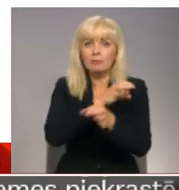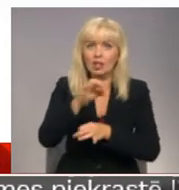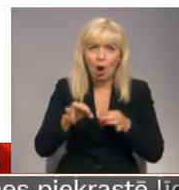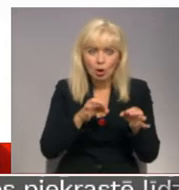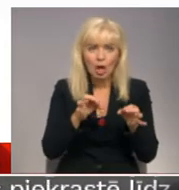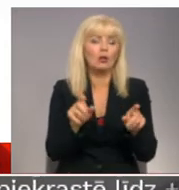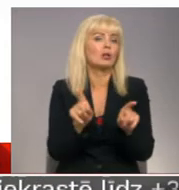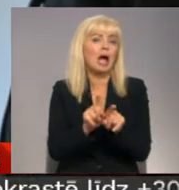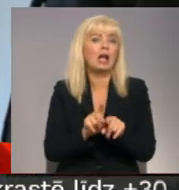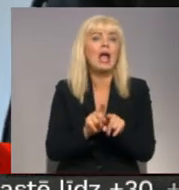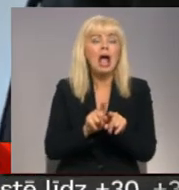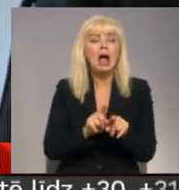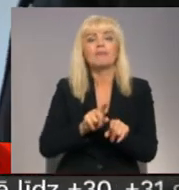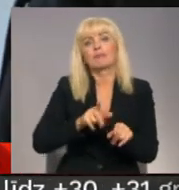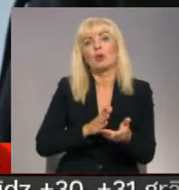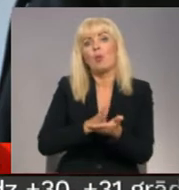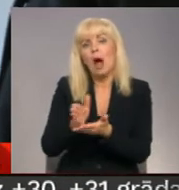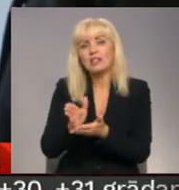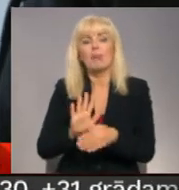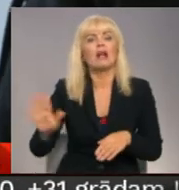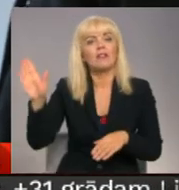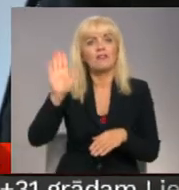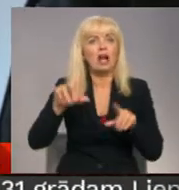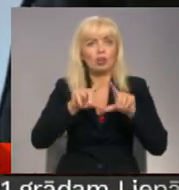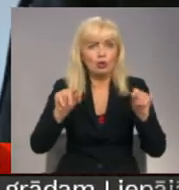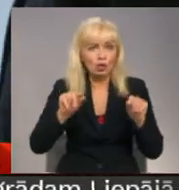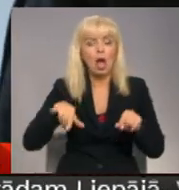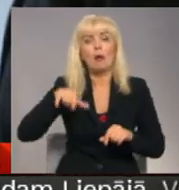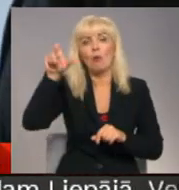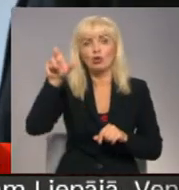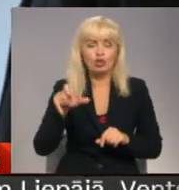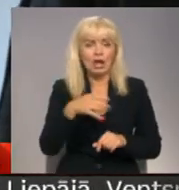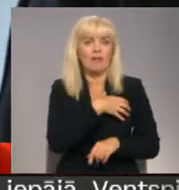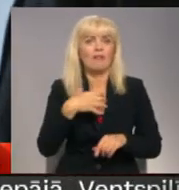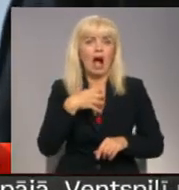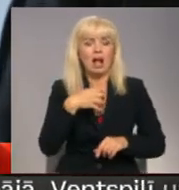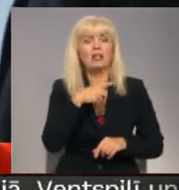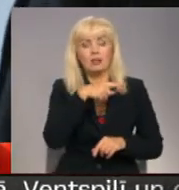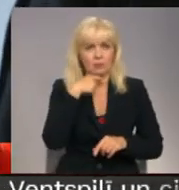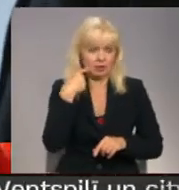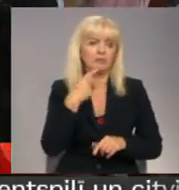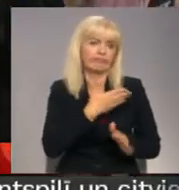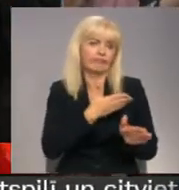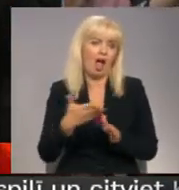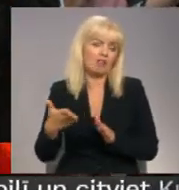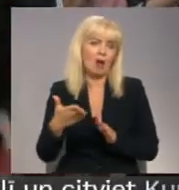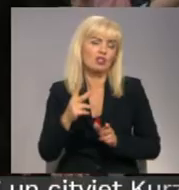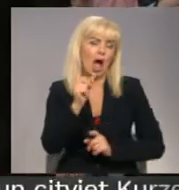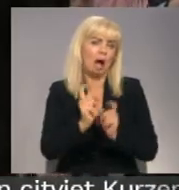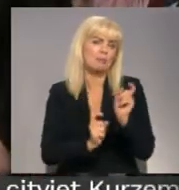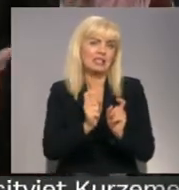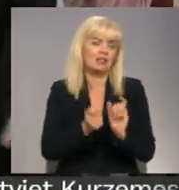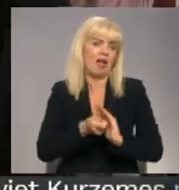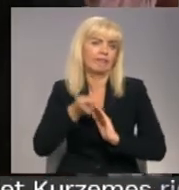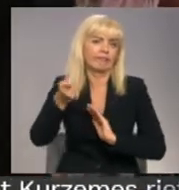valsts institūcijām. Jāpiebilst, ka Indrīzis Mūžnieks sola šīs dienas valdības lēmumu apsrīdēt tiesā. Zandu Zobaloda Mērs